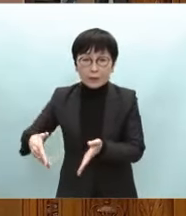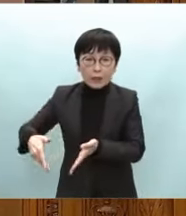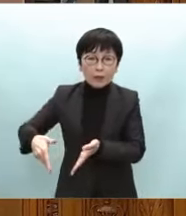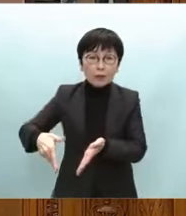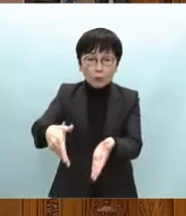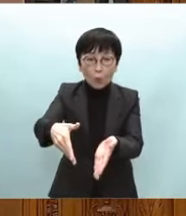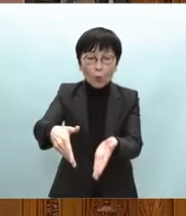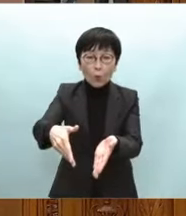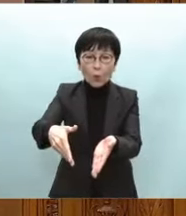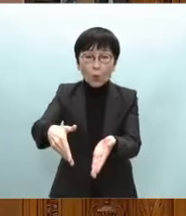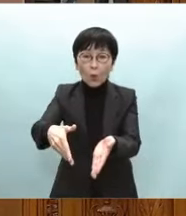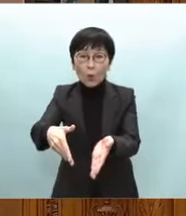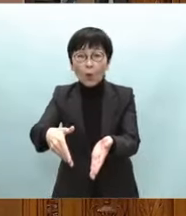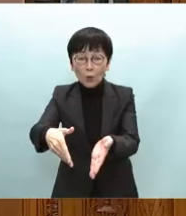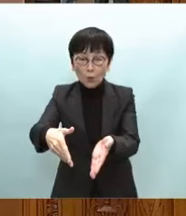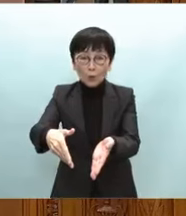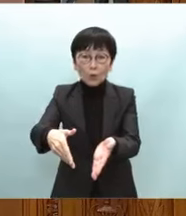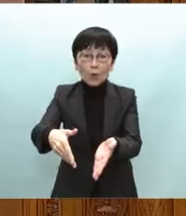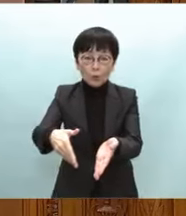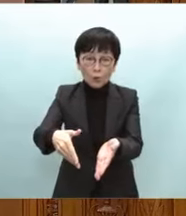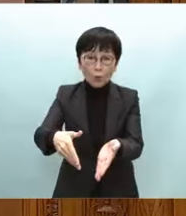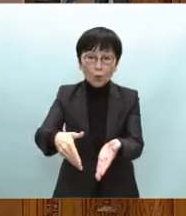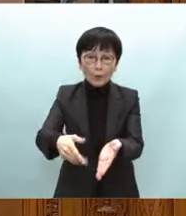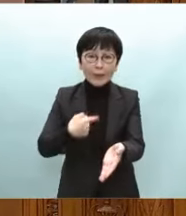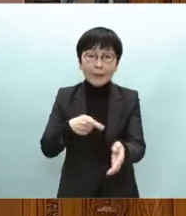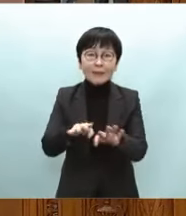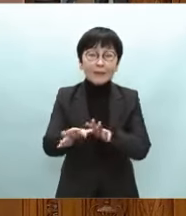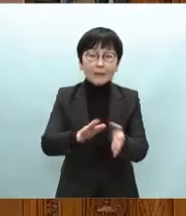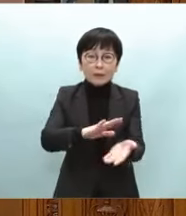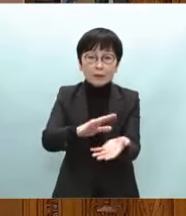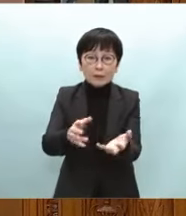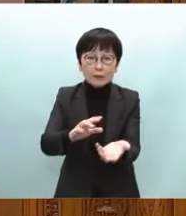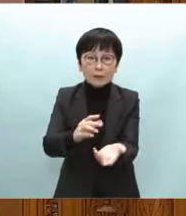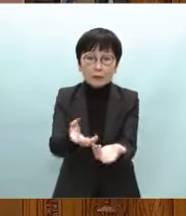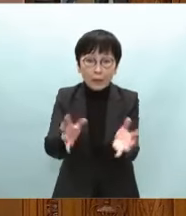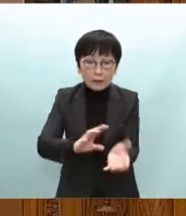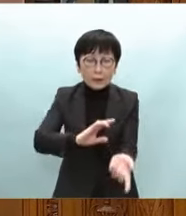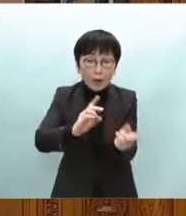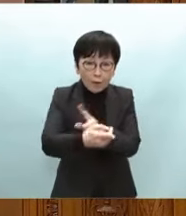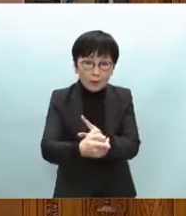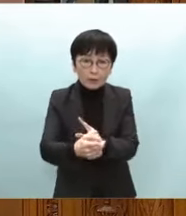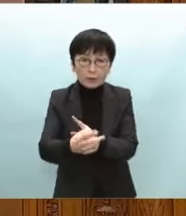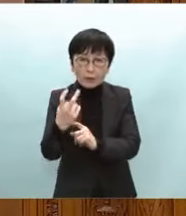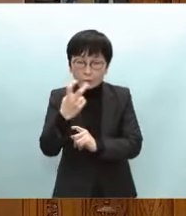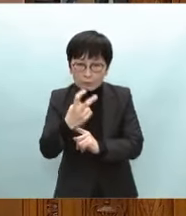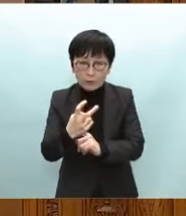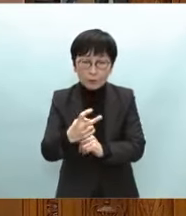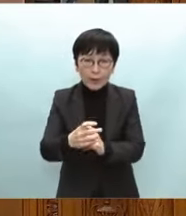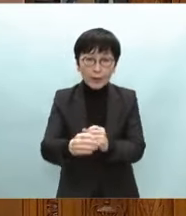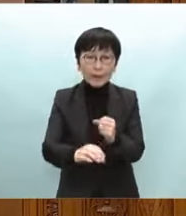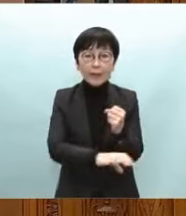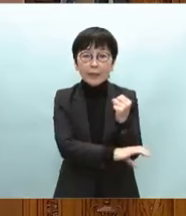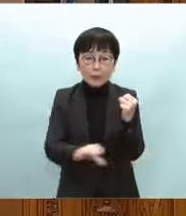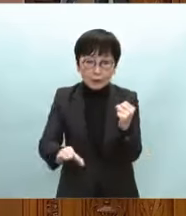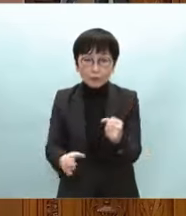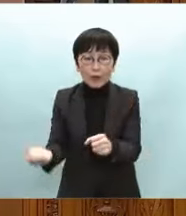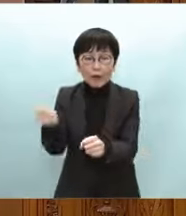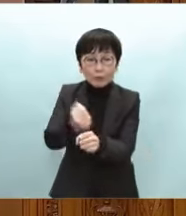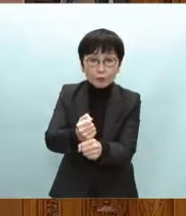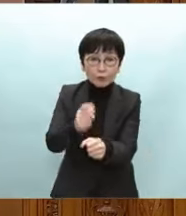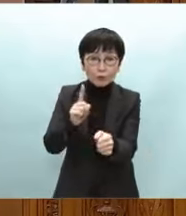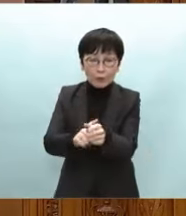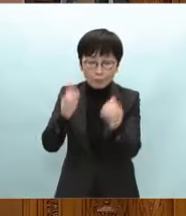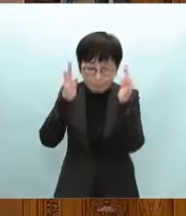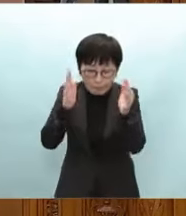道路警戒を自治体に代わって行うなどインフラライフラインの復旧に全力を挙げてきました